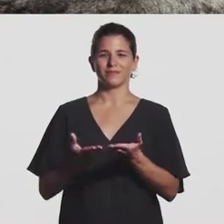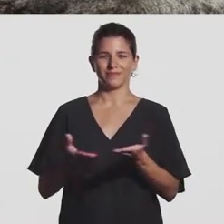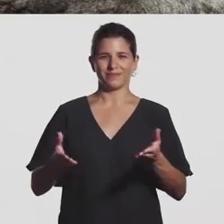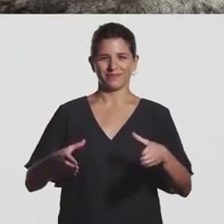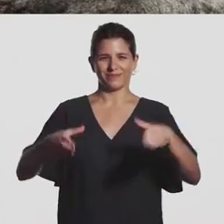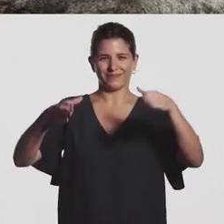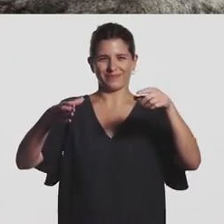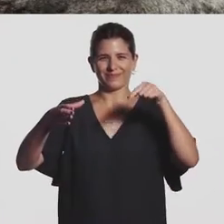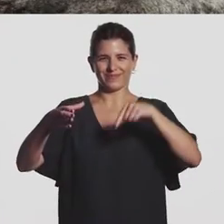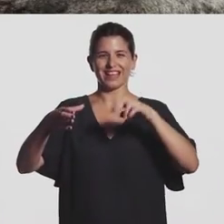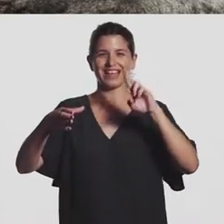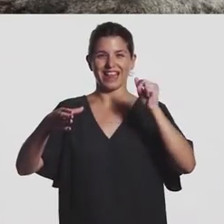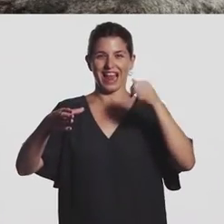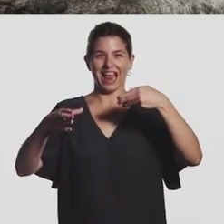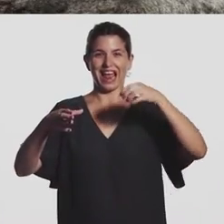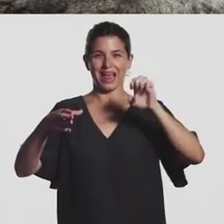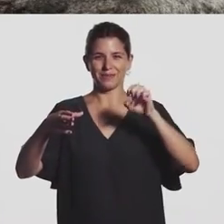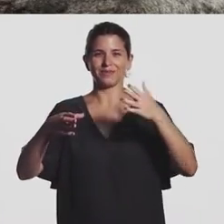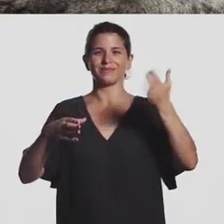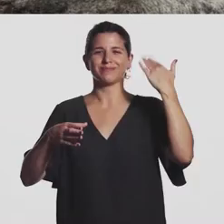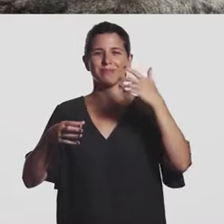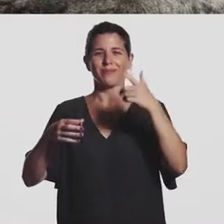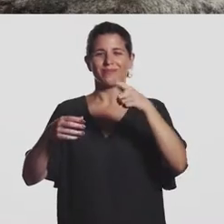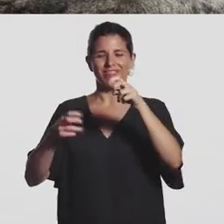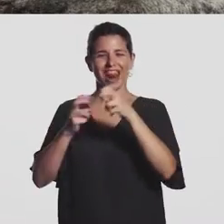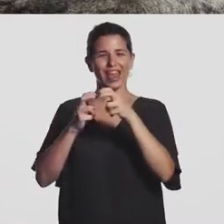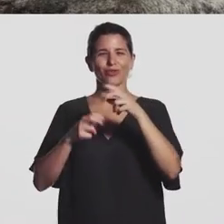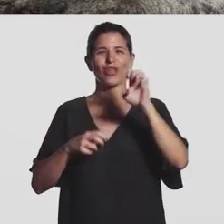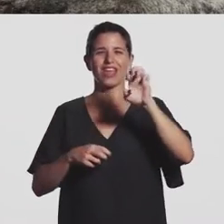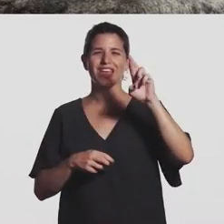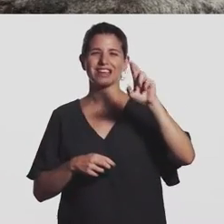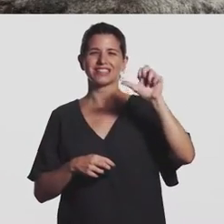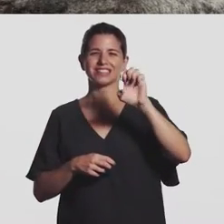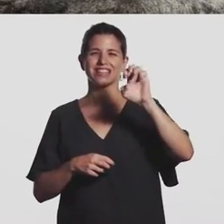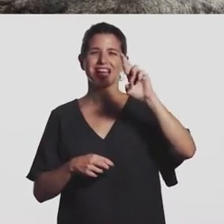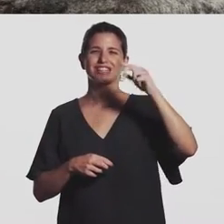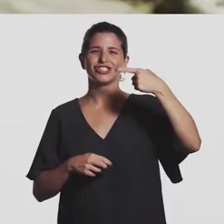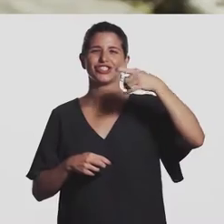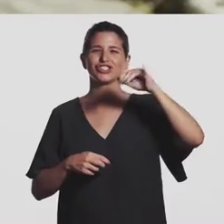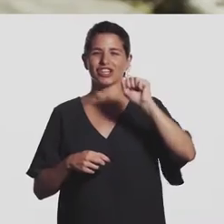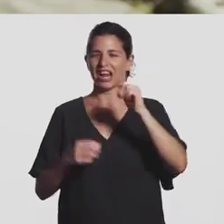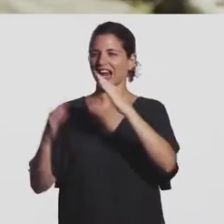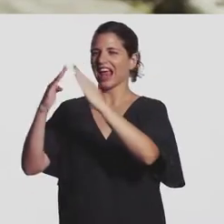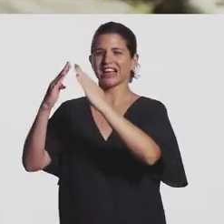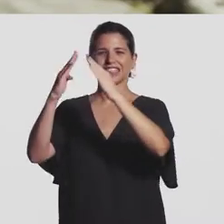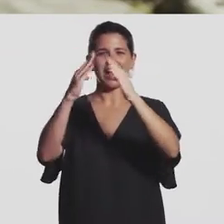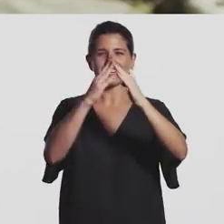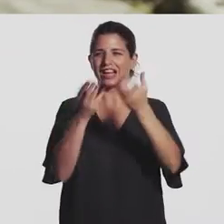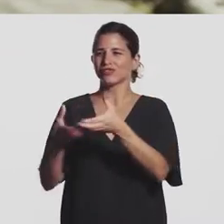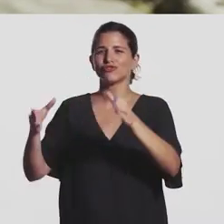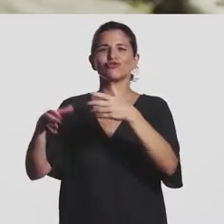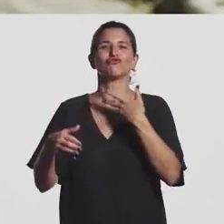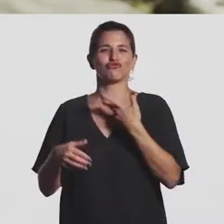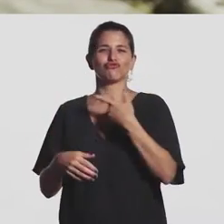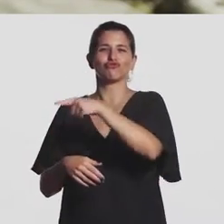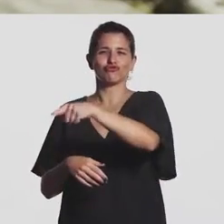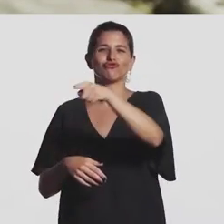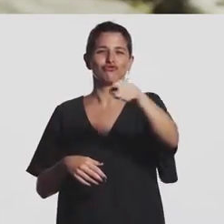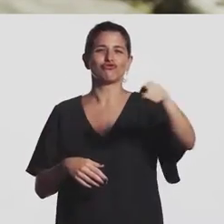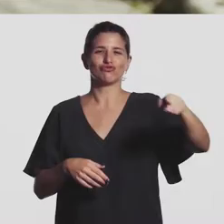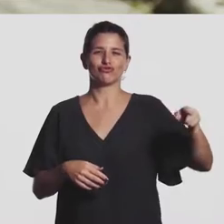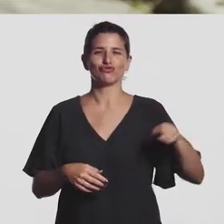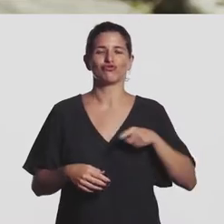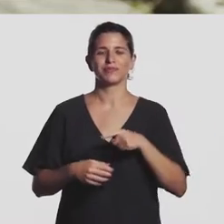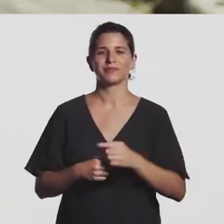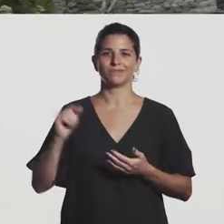questo secchiello di rami direi proprio in dialetto se c'era seggia dall'acqua c'era in tutte le case